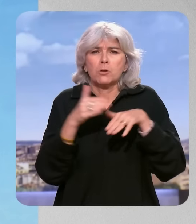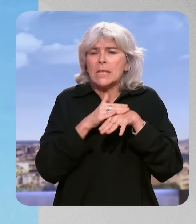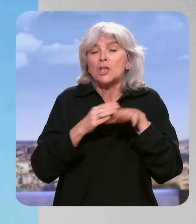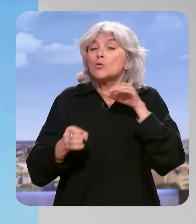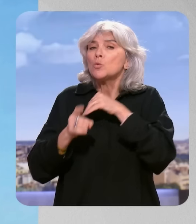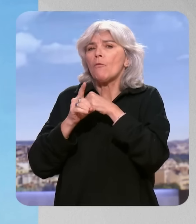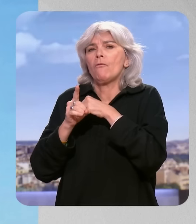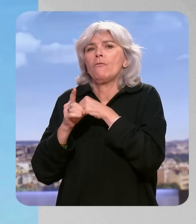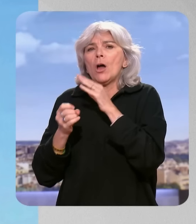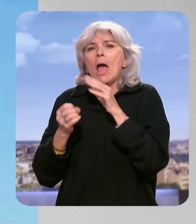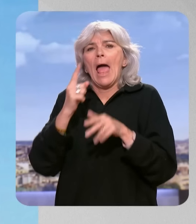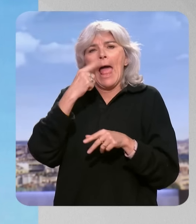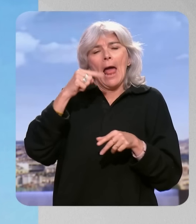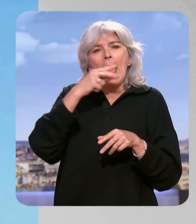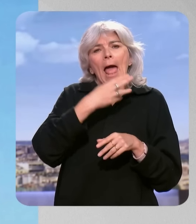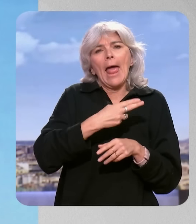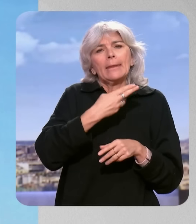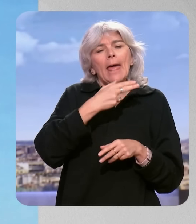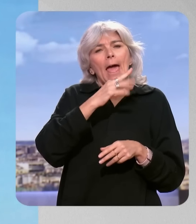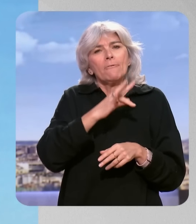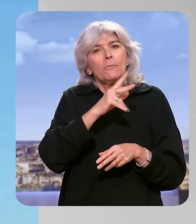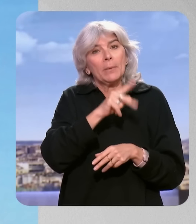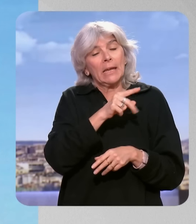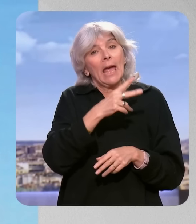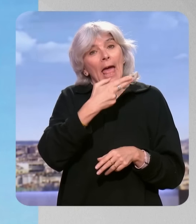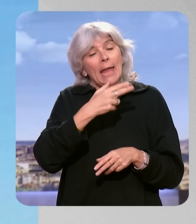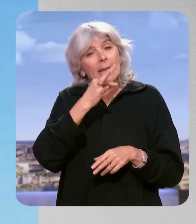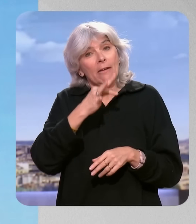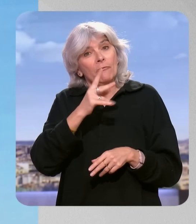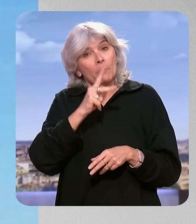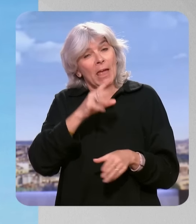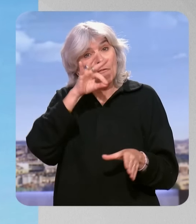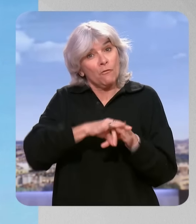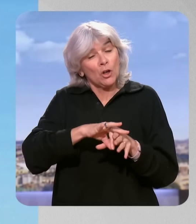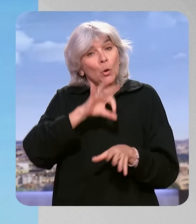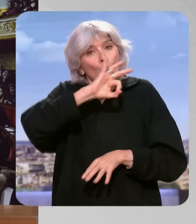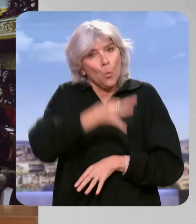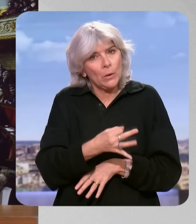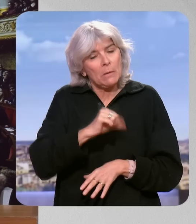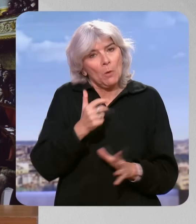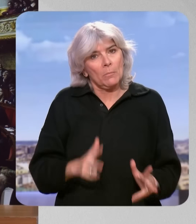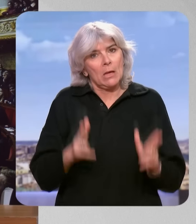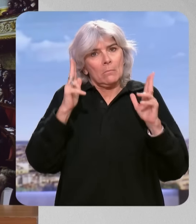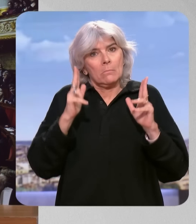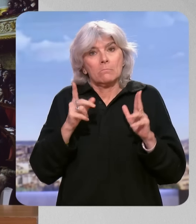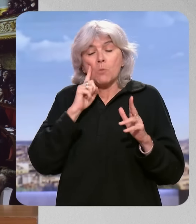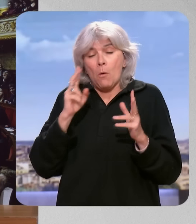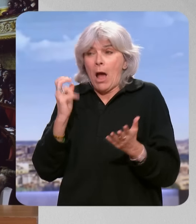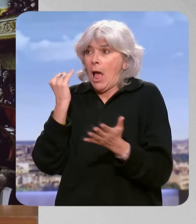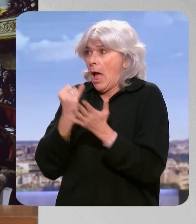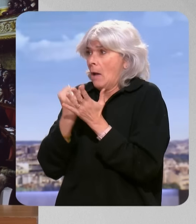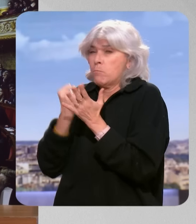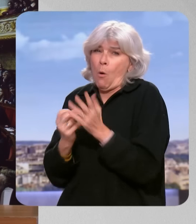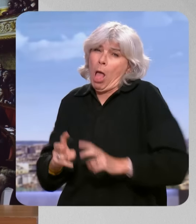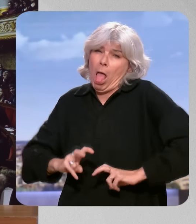sauf le Nouveau Front populaire, le Nouveau Front populaire, a voté pour la première partie. tellement de hausses d'impôts que tout le monde a